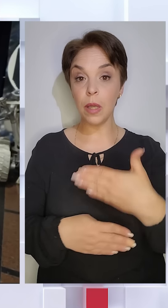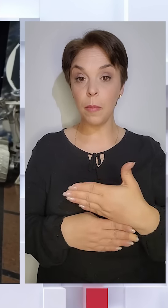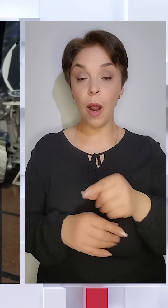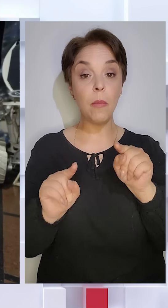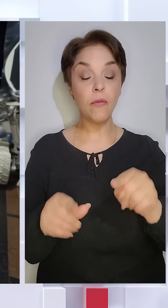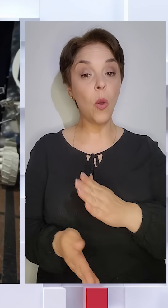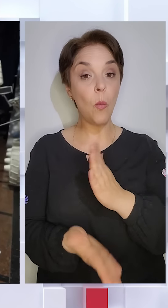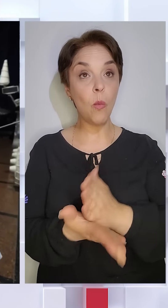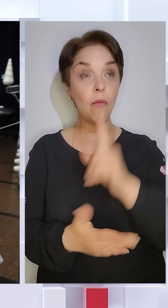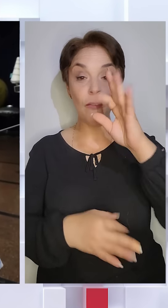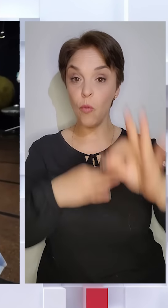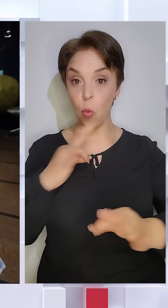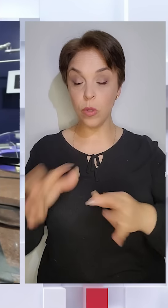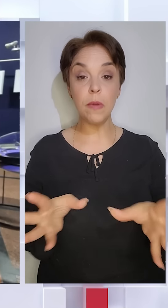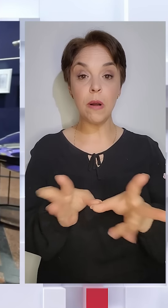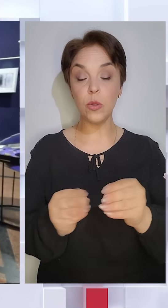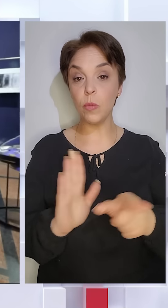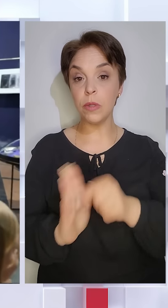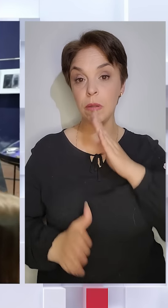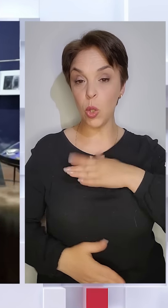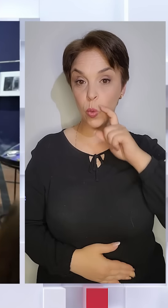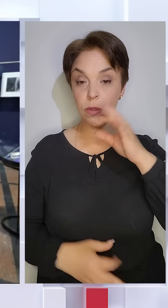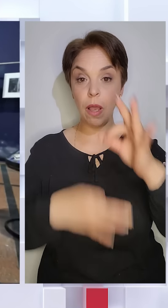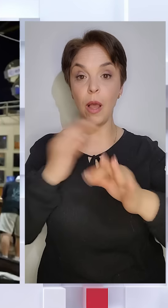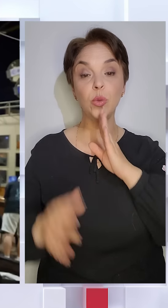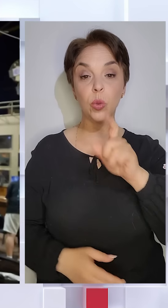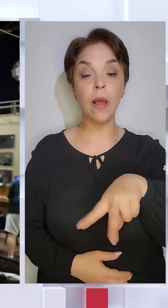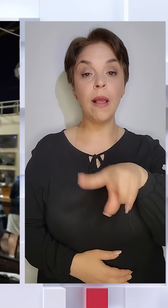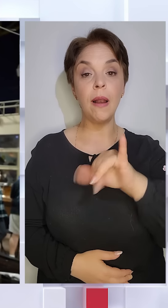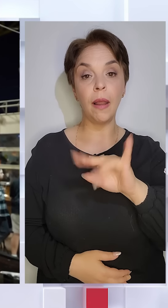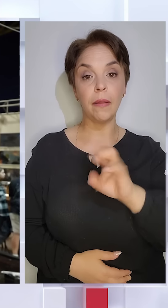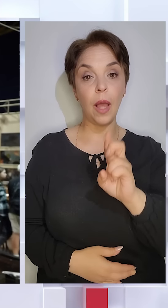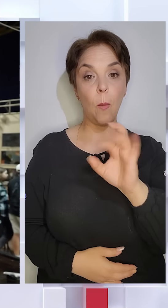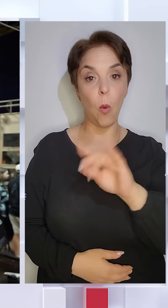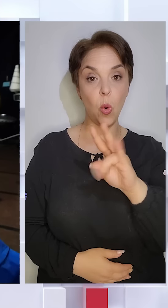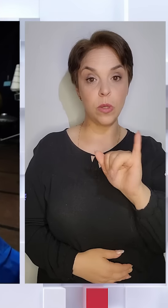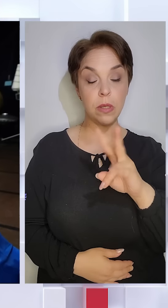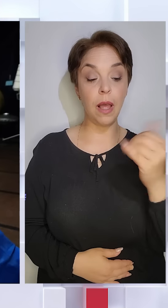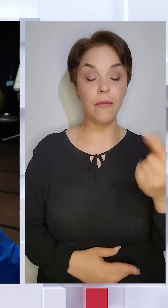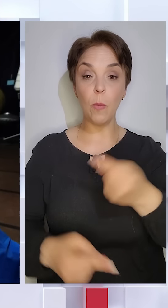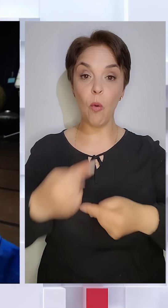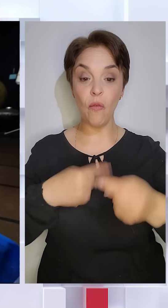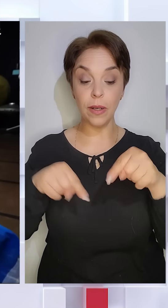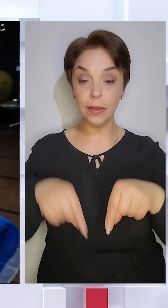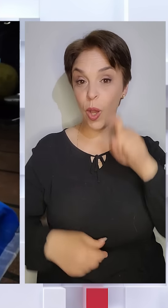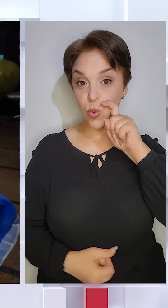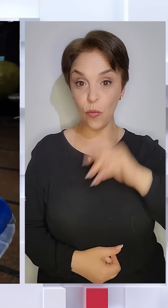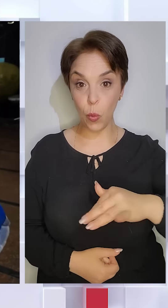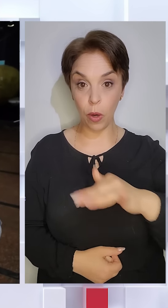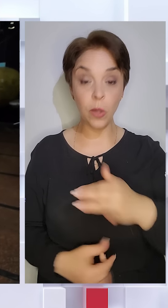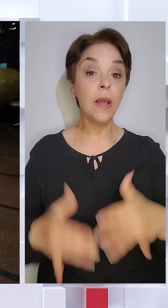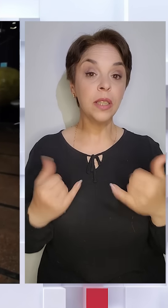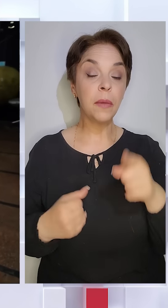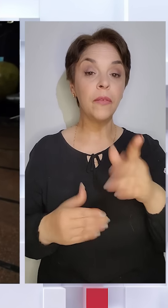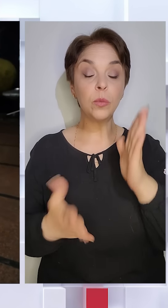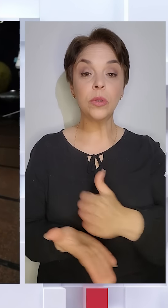побував у космосі разом з нашою українською астронавткою Ліною Бороздіною. Він повертається в Україну. Тепер